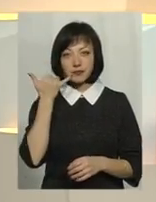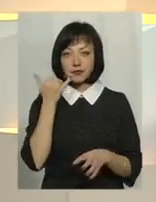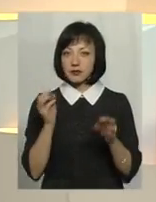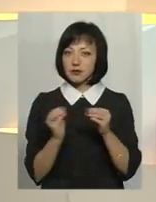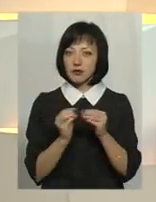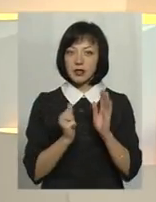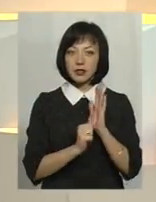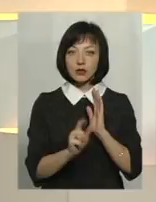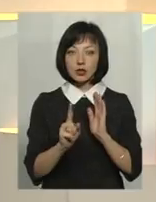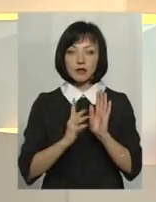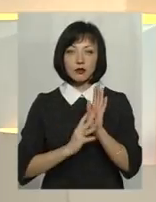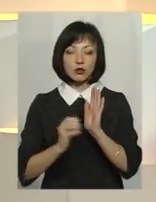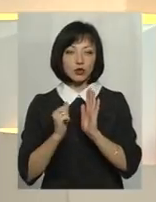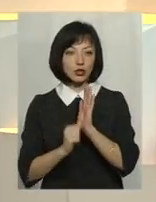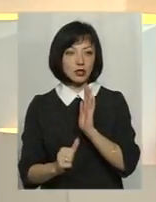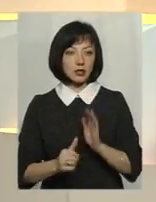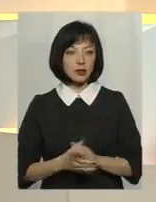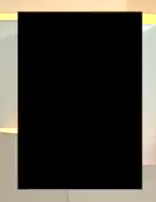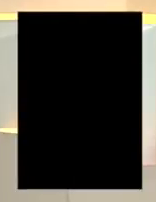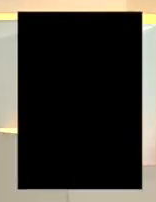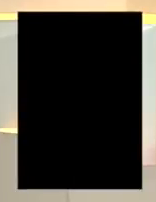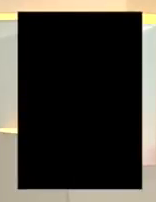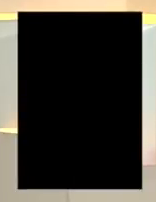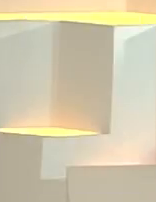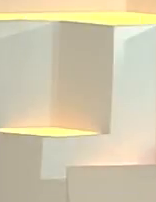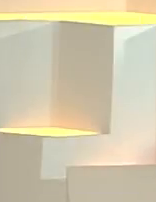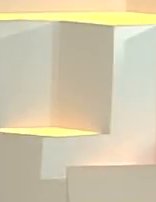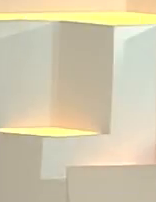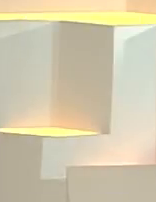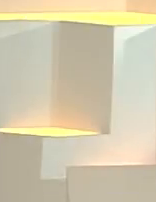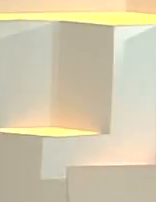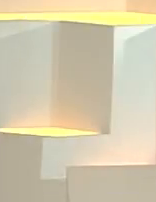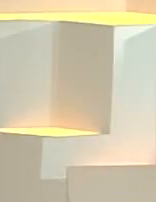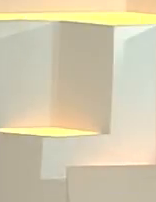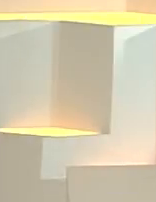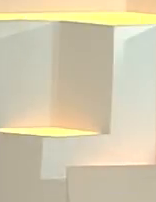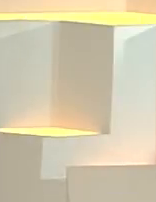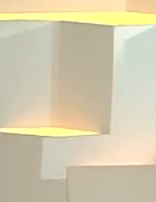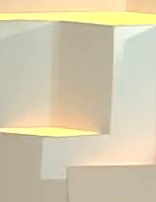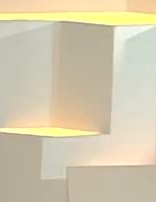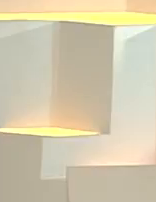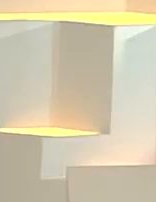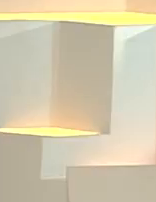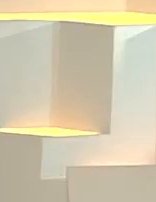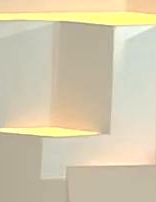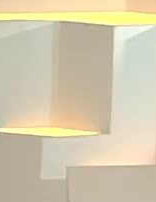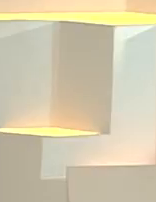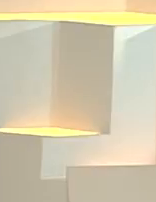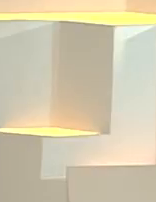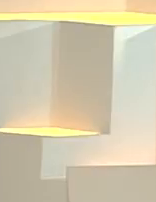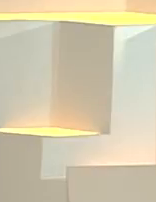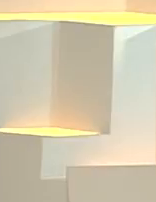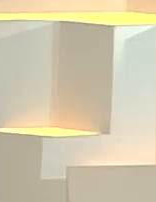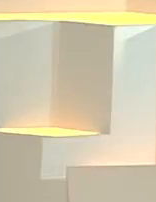«Незмінний» 61 90 60. Пане Василю, що це таке центр підтримки бізнесу?